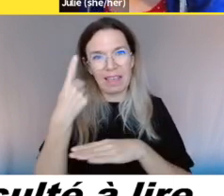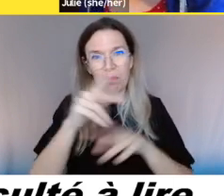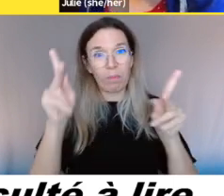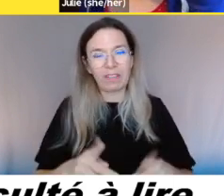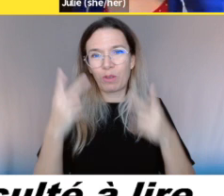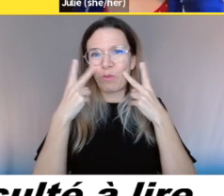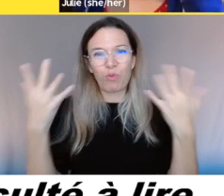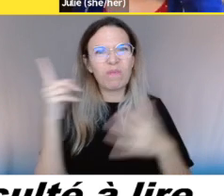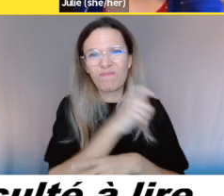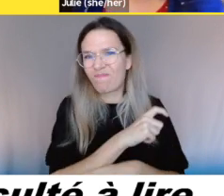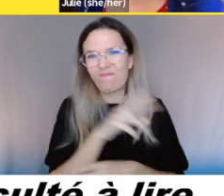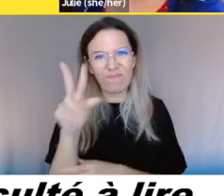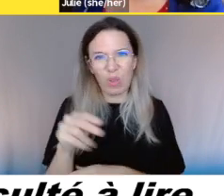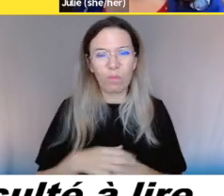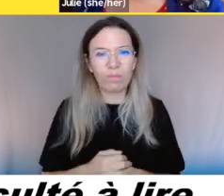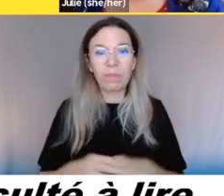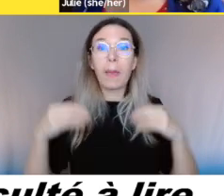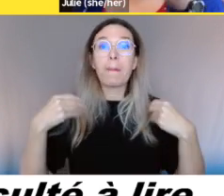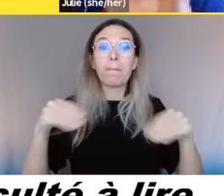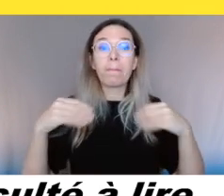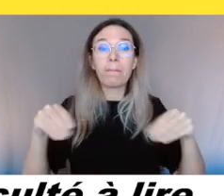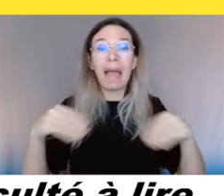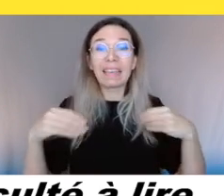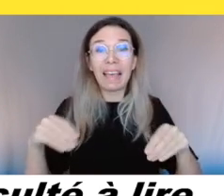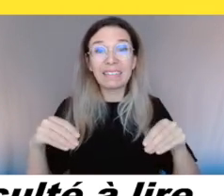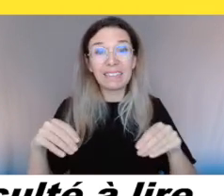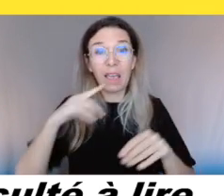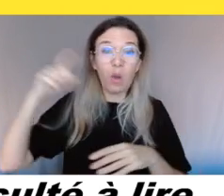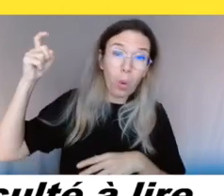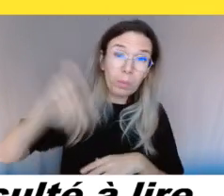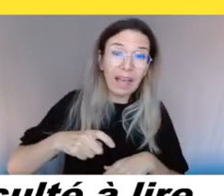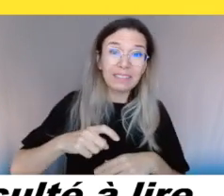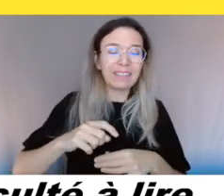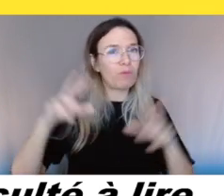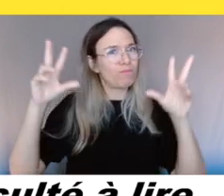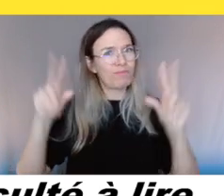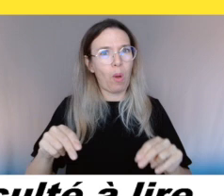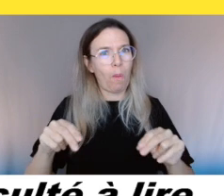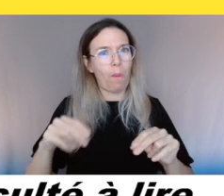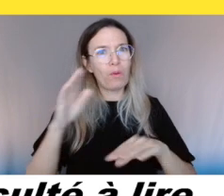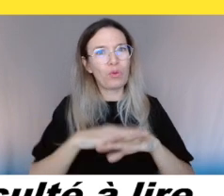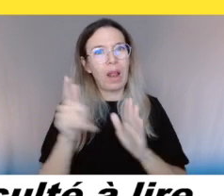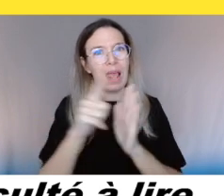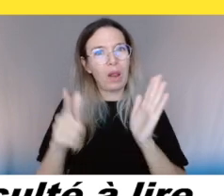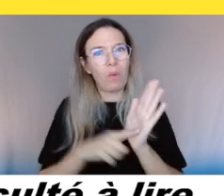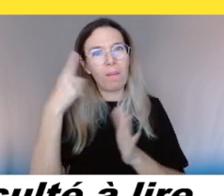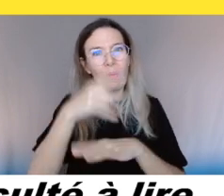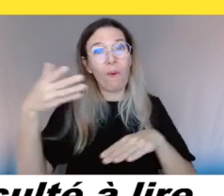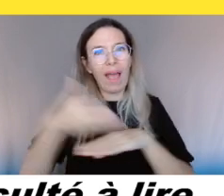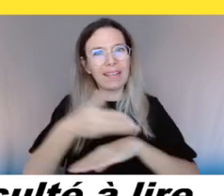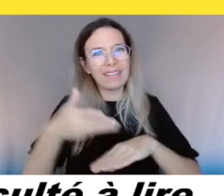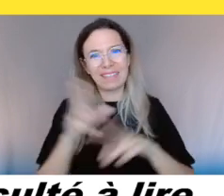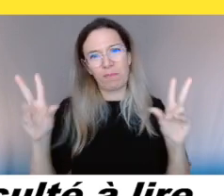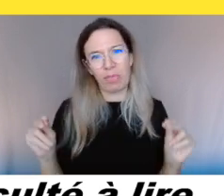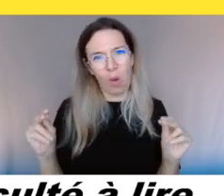mentionné « Be my eye » ou « Be my eyes ». Oui, c'est ça, je te disais quand tu veux savoir quelles couleurs, tu sais, mettons, quelles